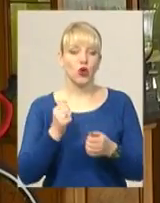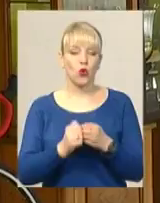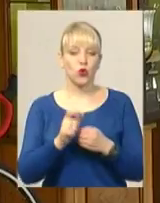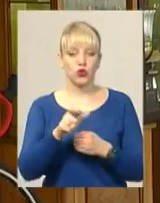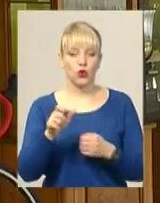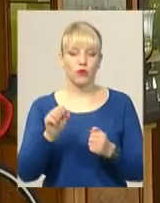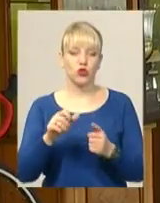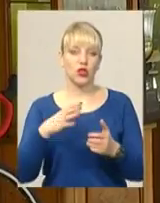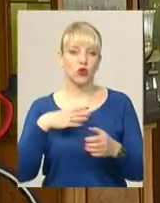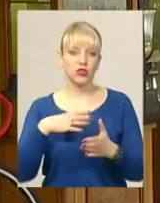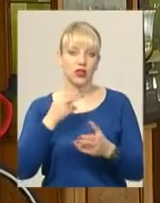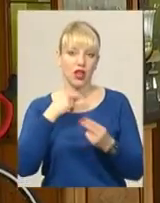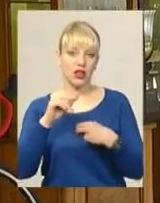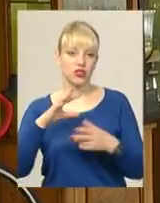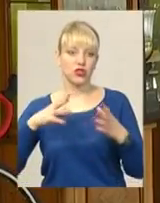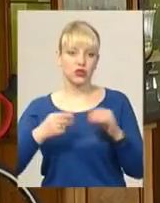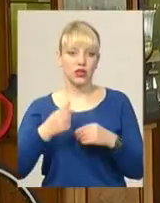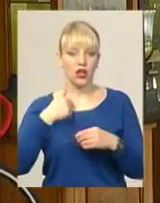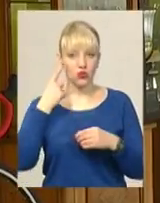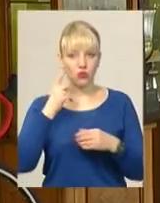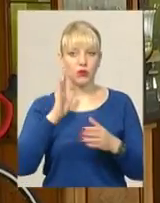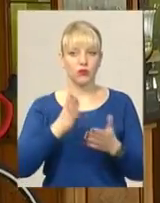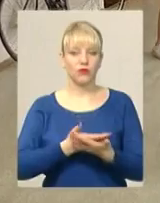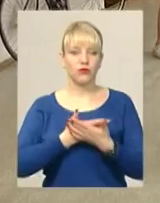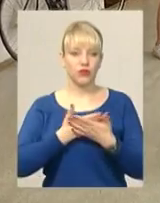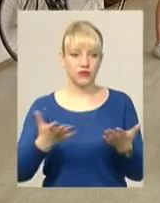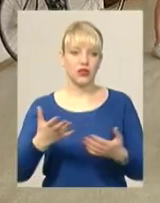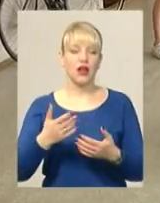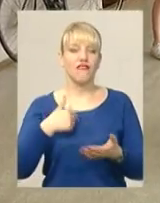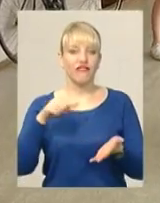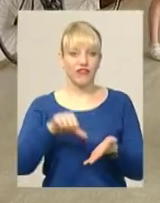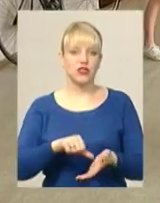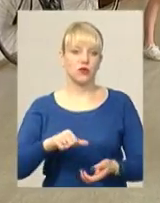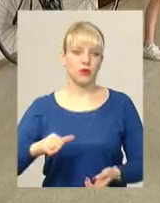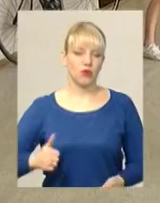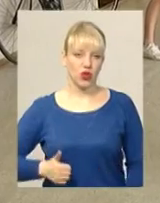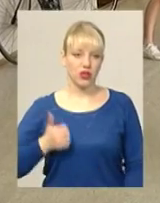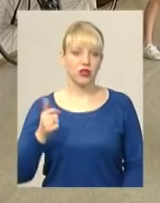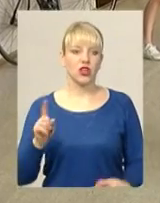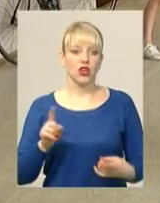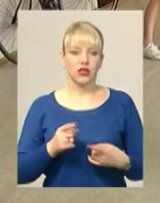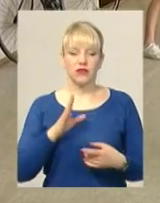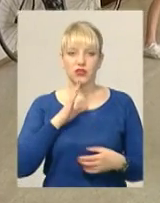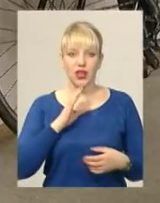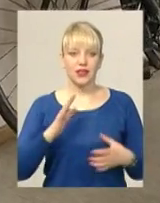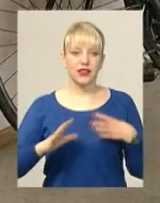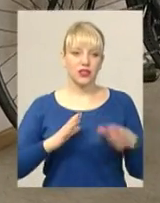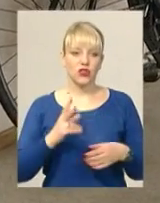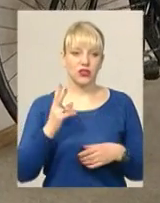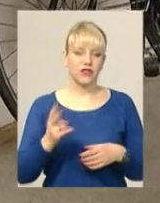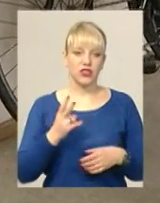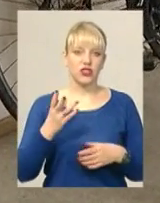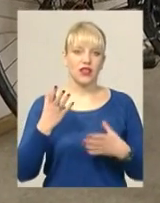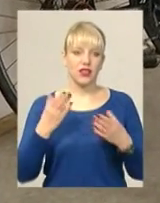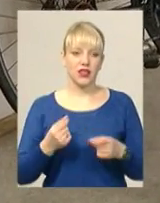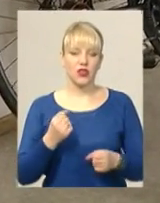найкращі результати, але я думаю, що ми виступимо гідно. Аби виграти змагання, дівчата тренуються двічі на день. Роблять вправи на